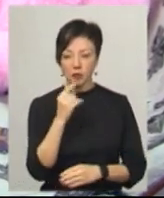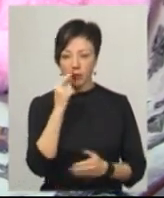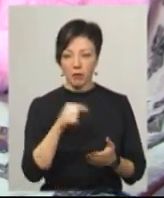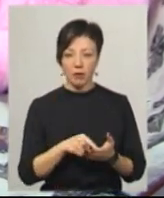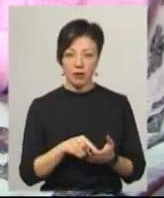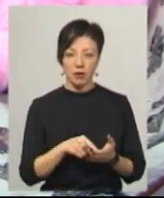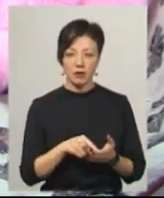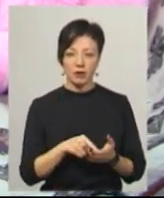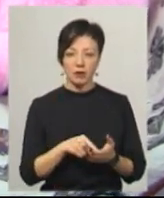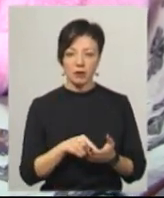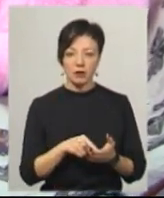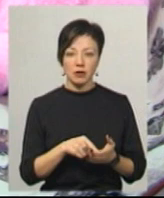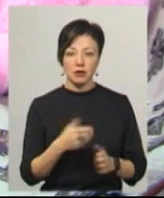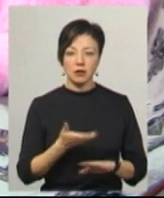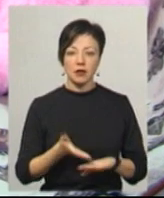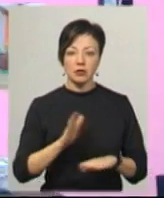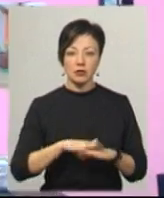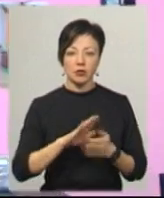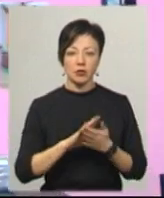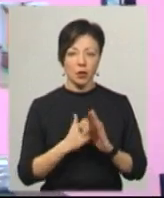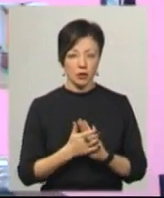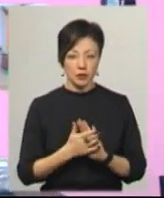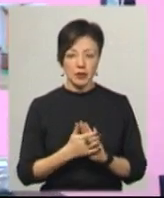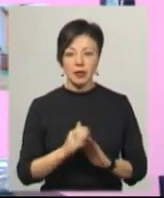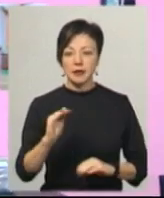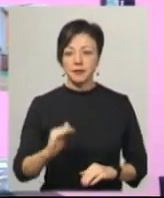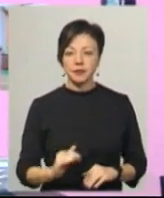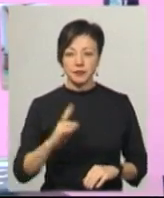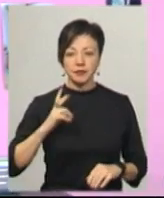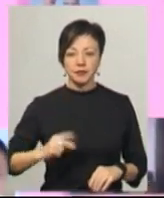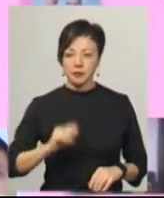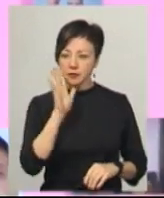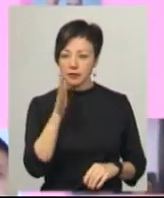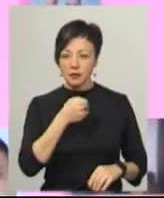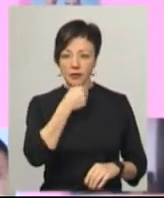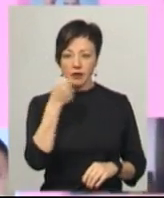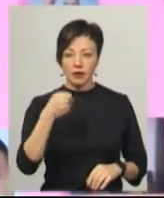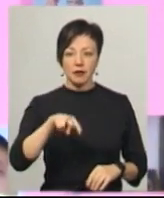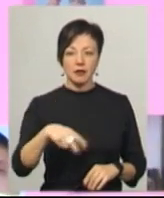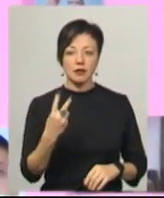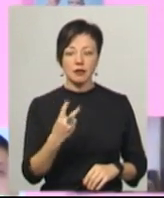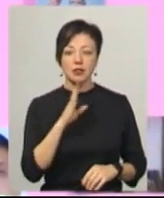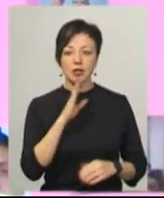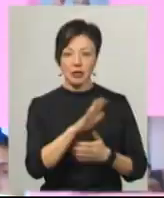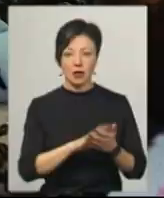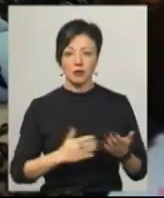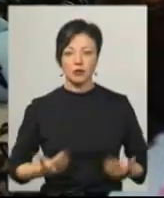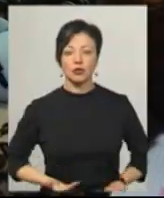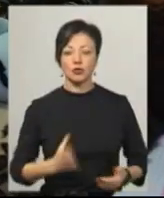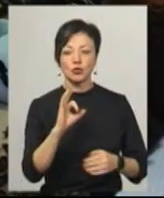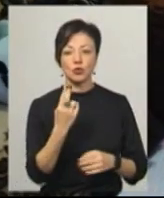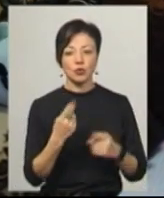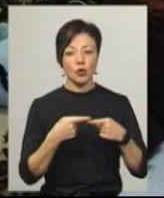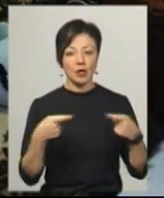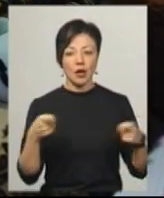потрапила в скрутну ситуацію. Найменшій дочці – 5 років, найстаршому – 22. Жінка і надалі проживає в соціальному